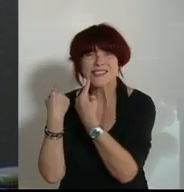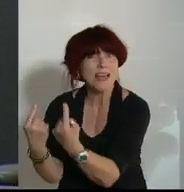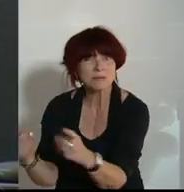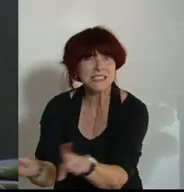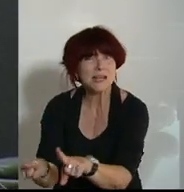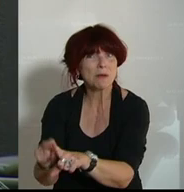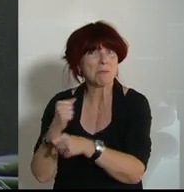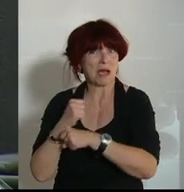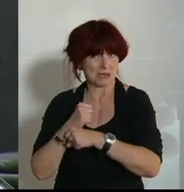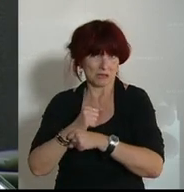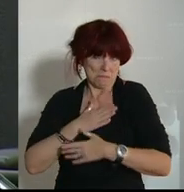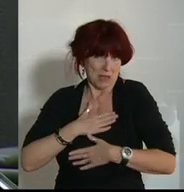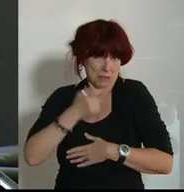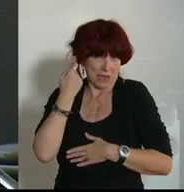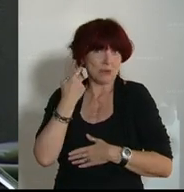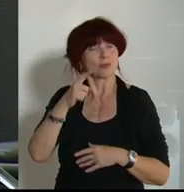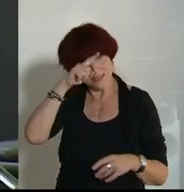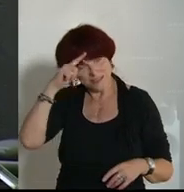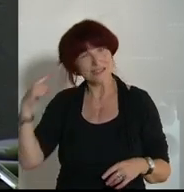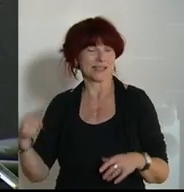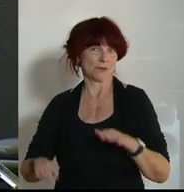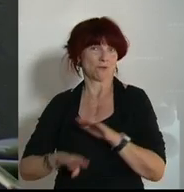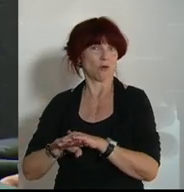sinnvollerweise aus unserer Sicht ja auch selbst.